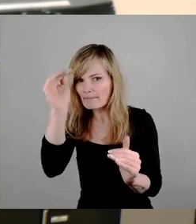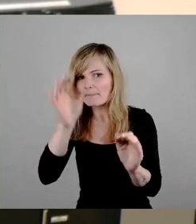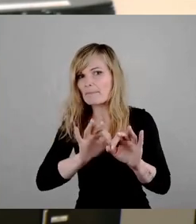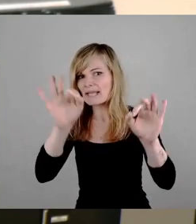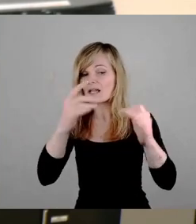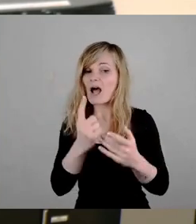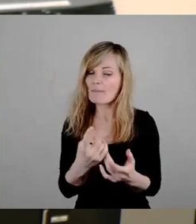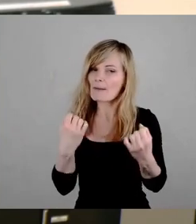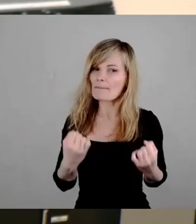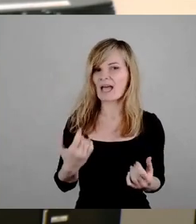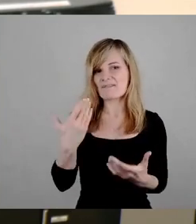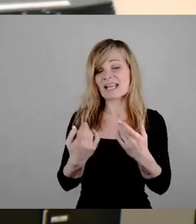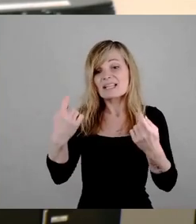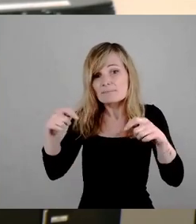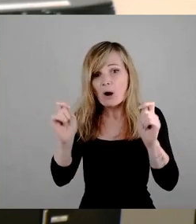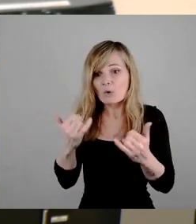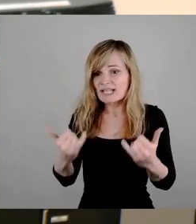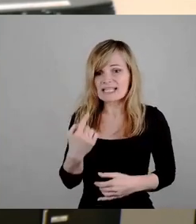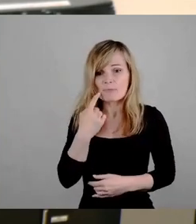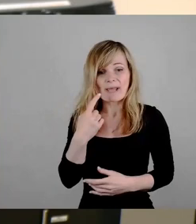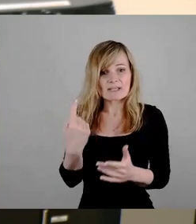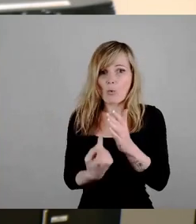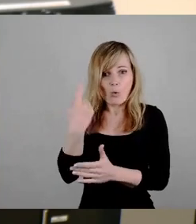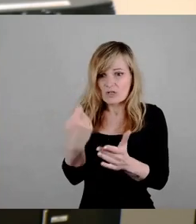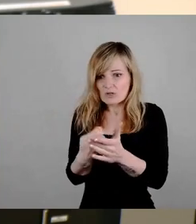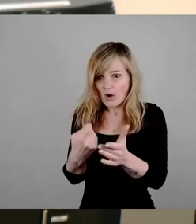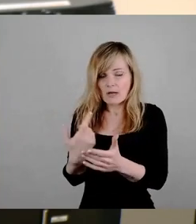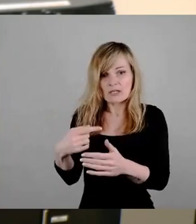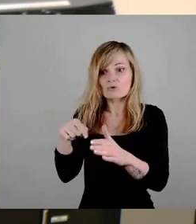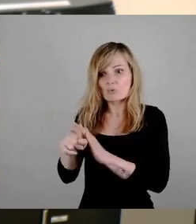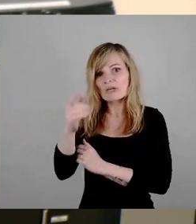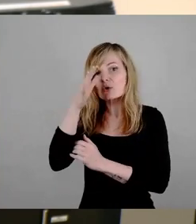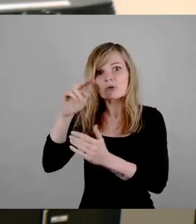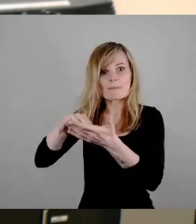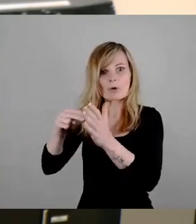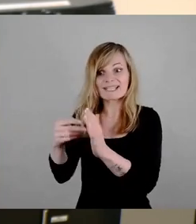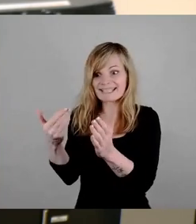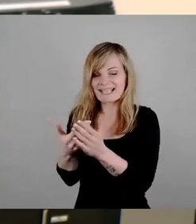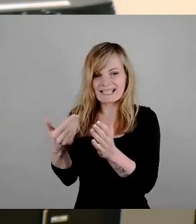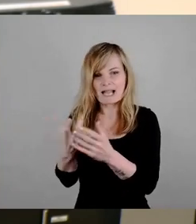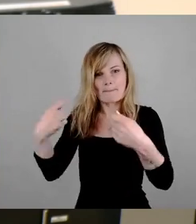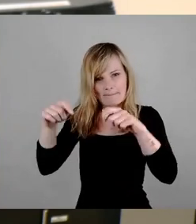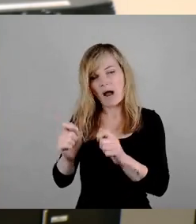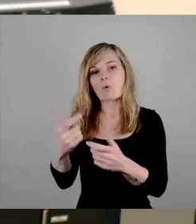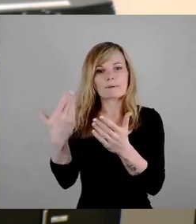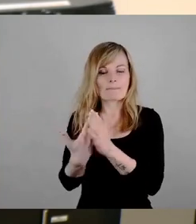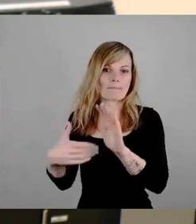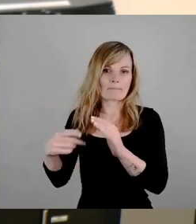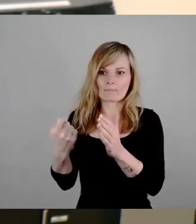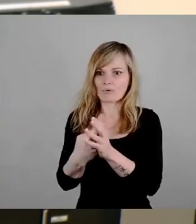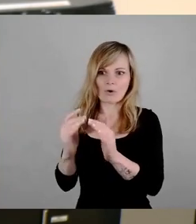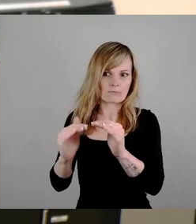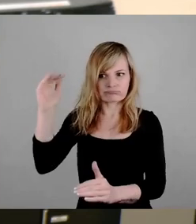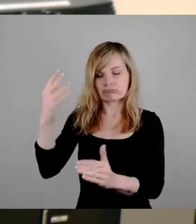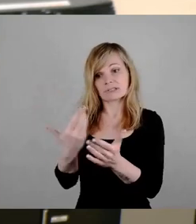wo Bauen vielleicht zu teuer geworden ist. Und gerade durch die grüne Politik ist Bauen teuer geworden. Das ist halt schade. Das muss man einfach so sagen. Und da